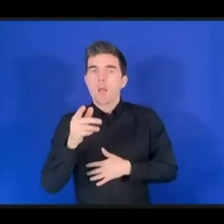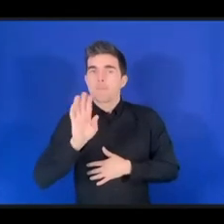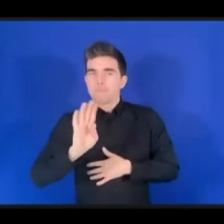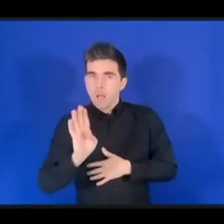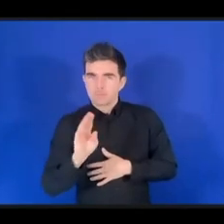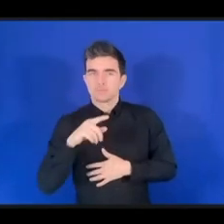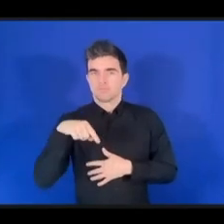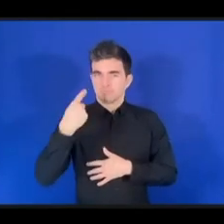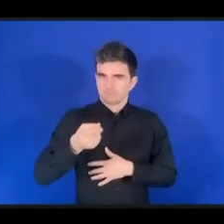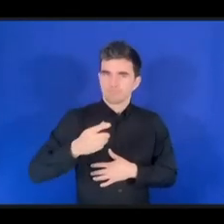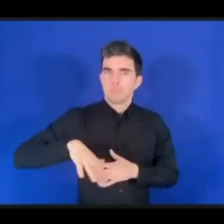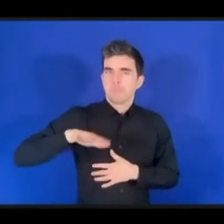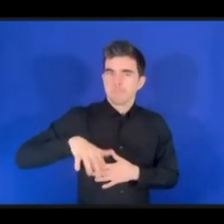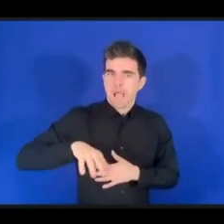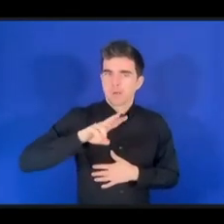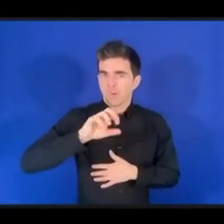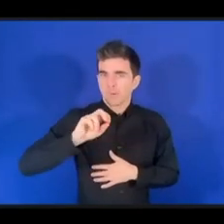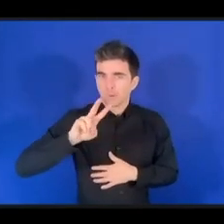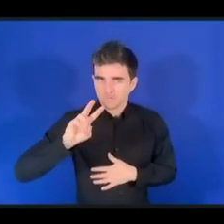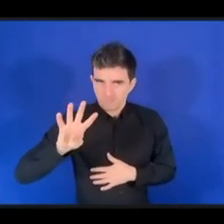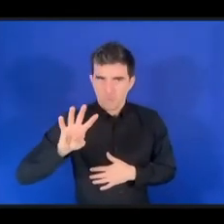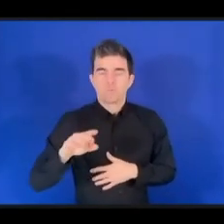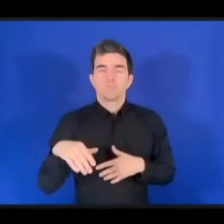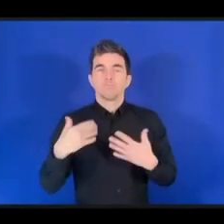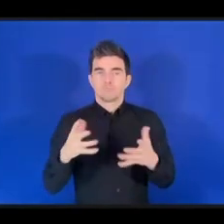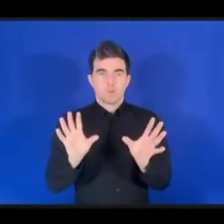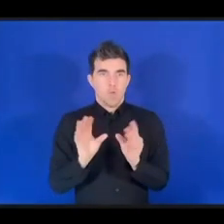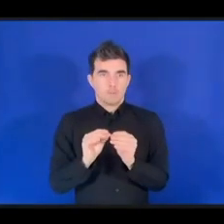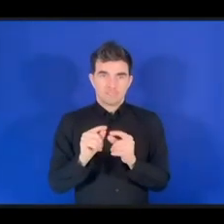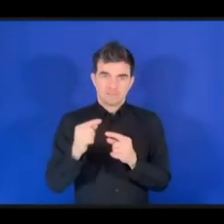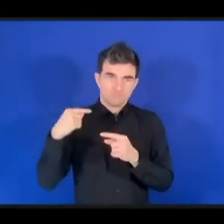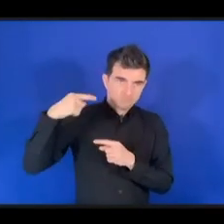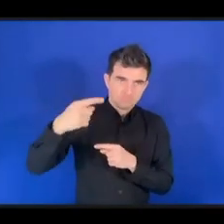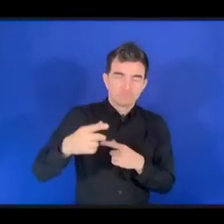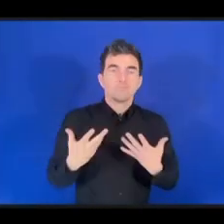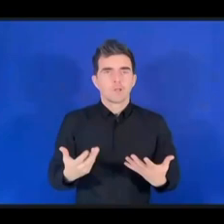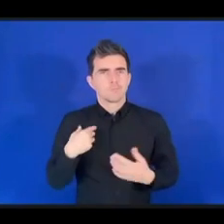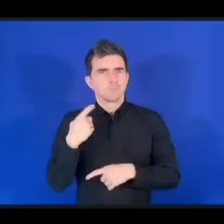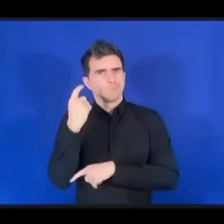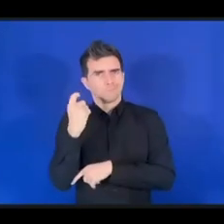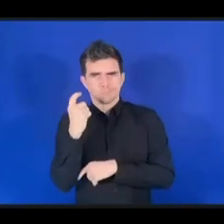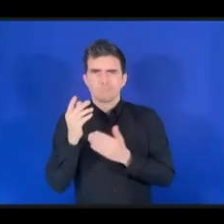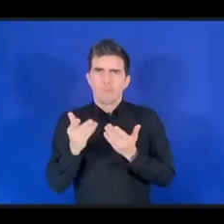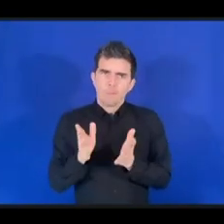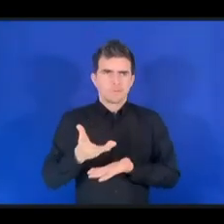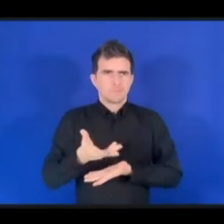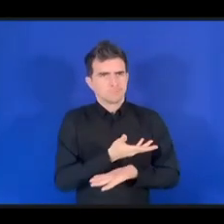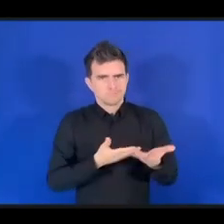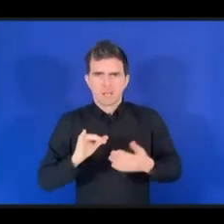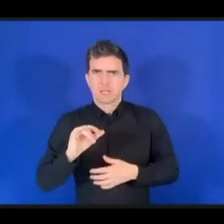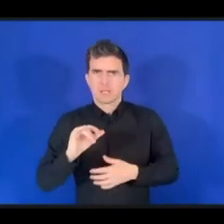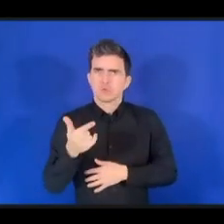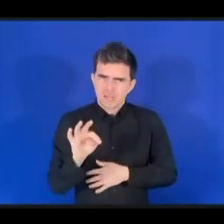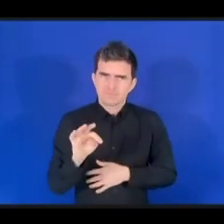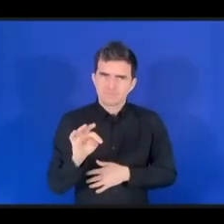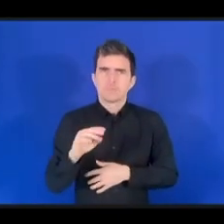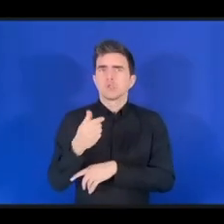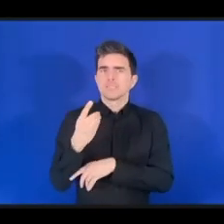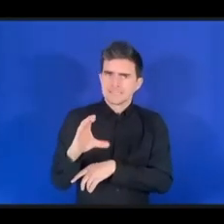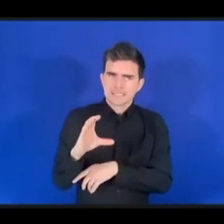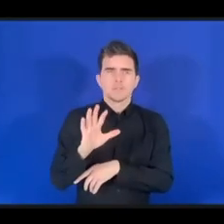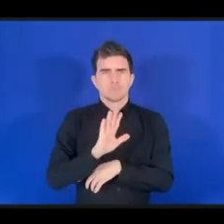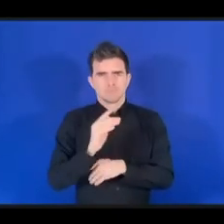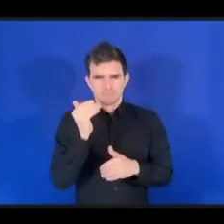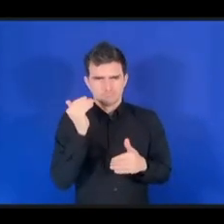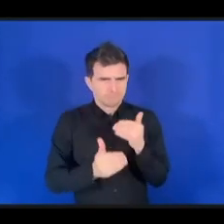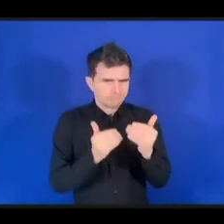Кроме того, мы озвучиваем точку зрения малых островных государств с точки зрения будущего управления интернетом, рассказываем о